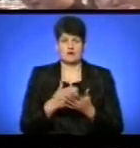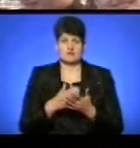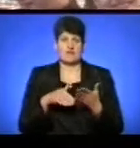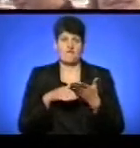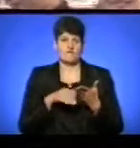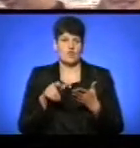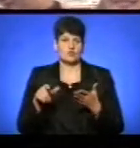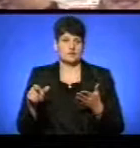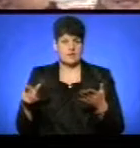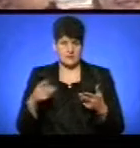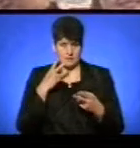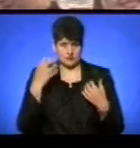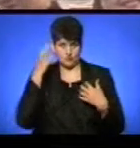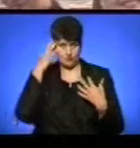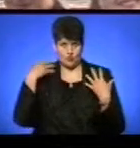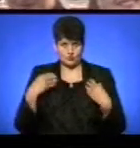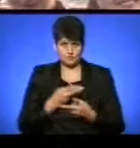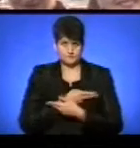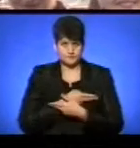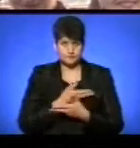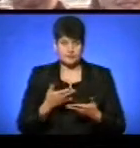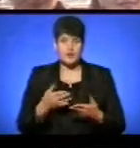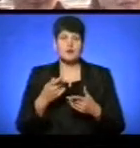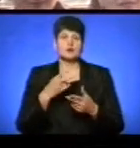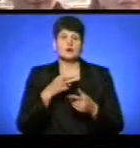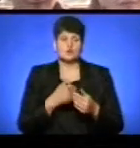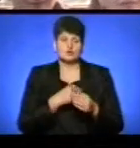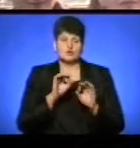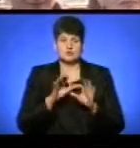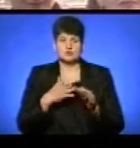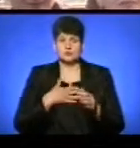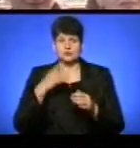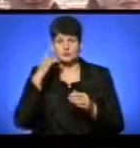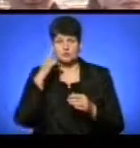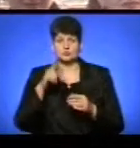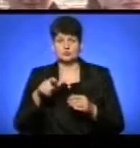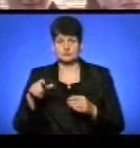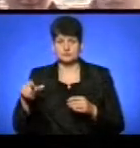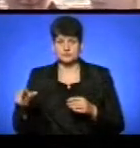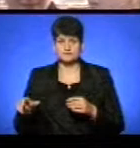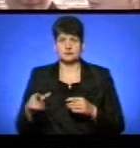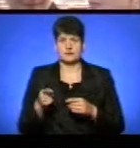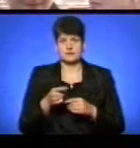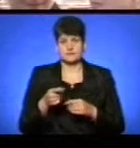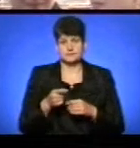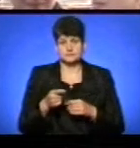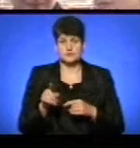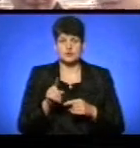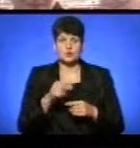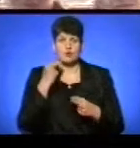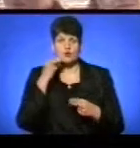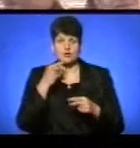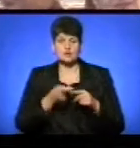бачите, і сподіваємося, що донести нашу думку до громадкості Тернополя, щоб